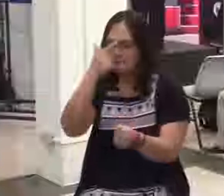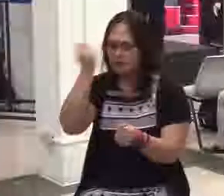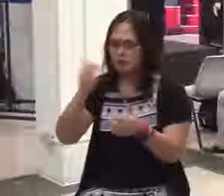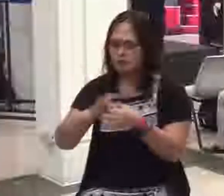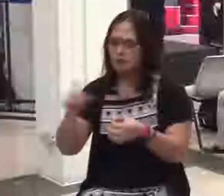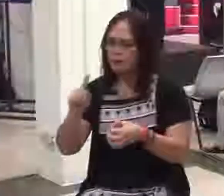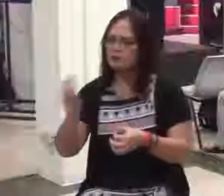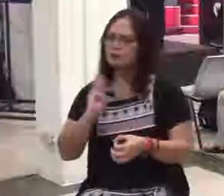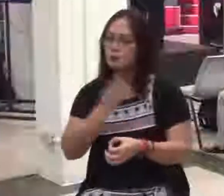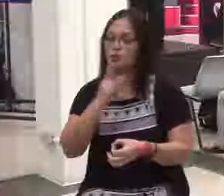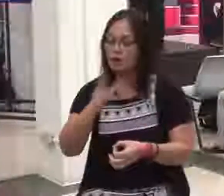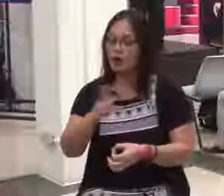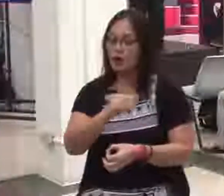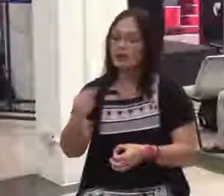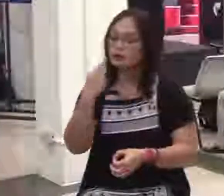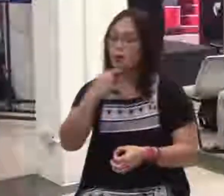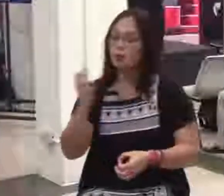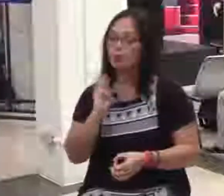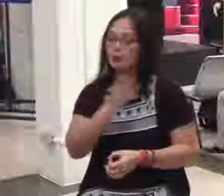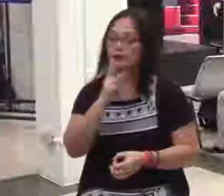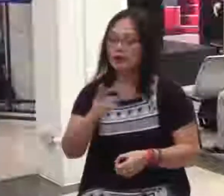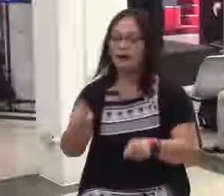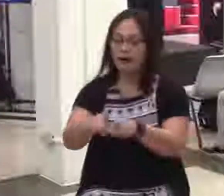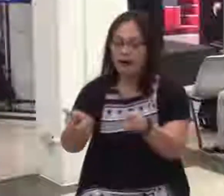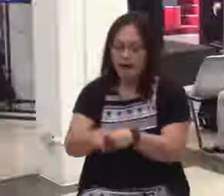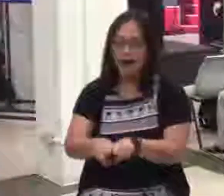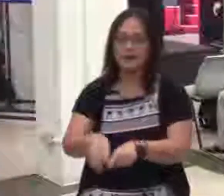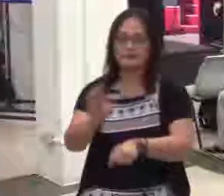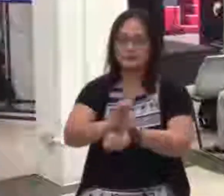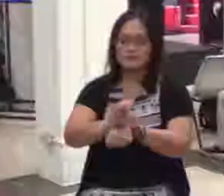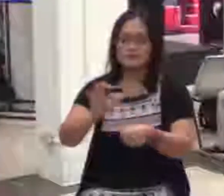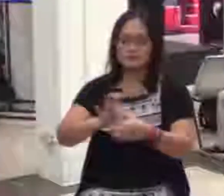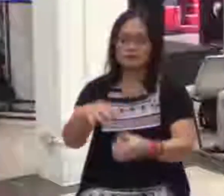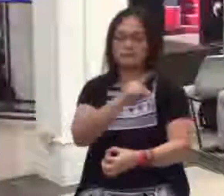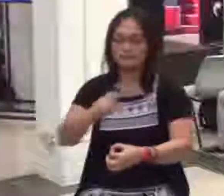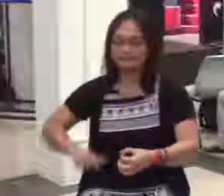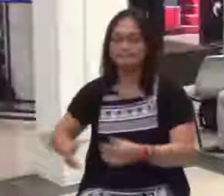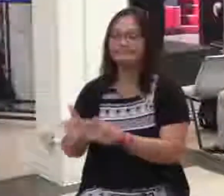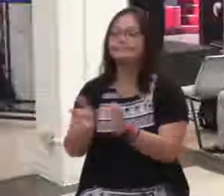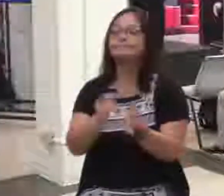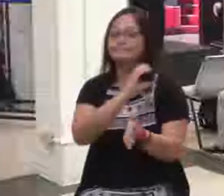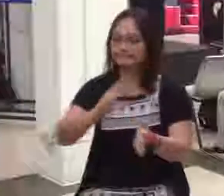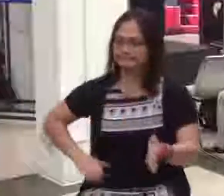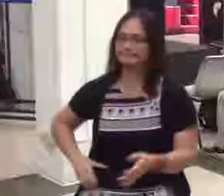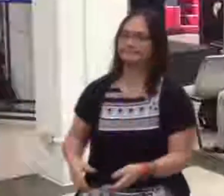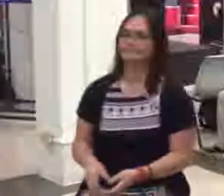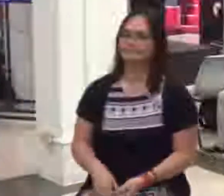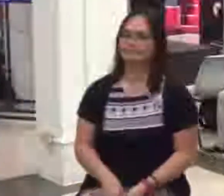we are, as a church of the Lord Jesus Christ. Amen?